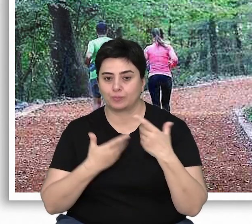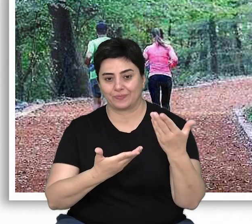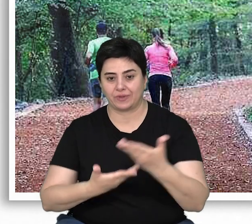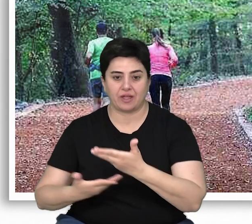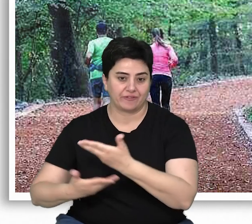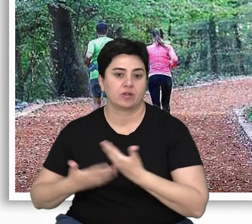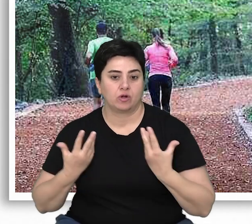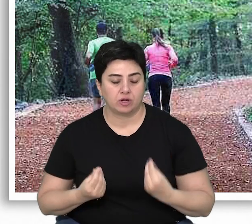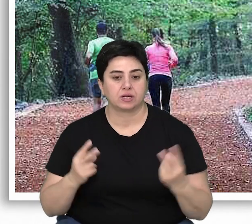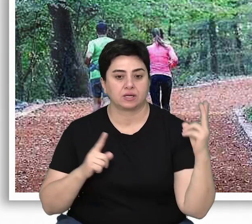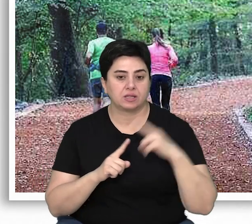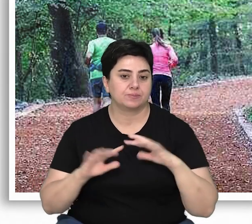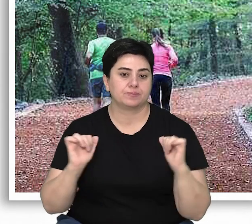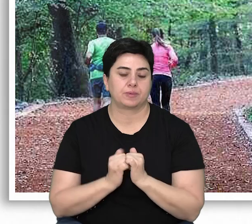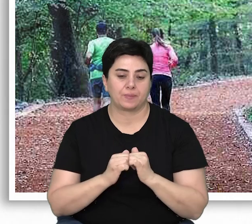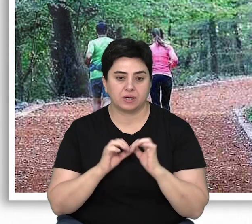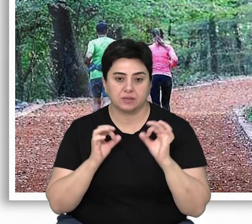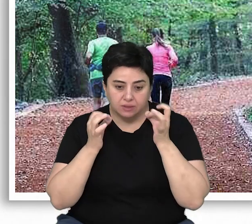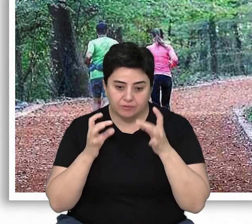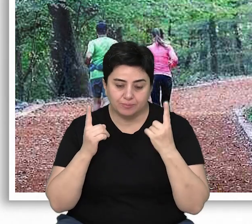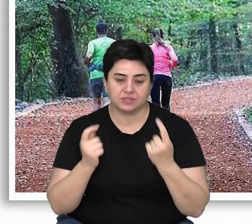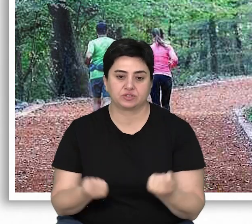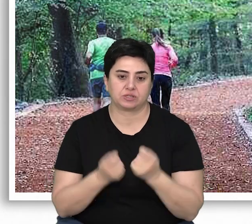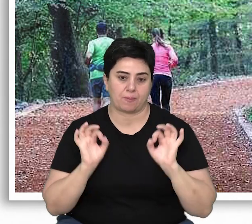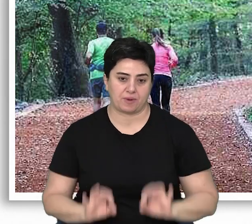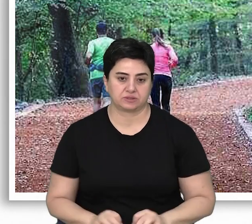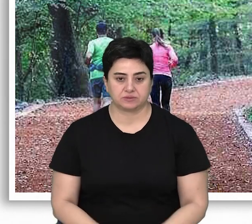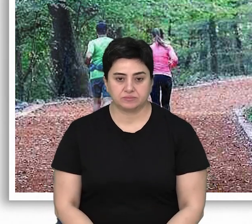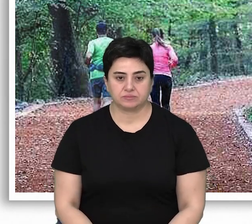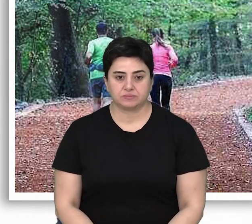davet eden katılımcı ve şeffaf bir niteliğe dönüşüyor.